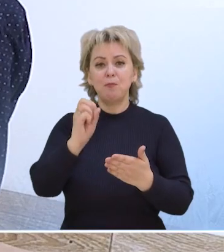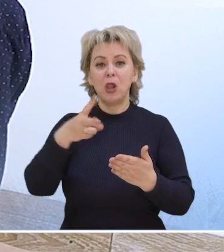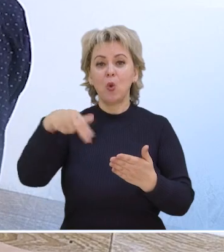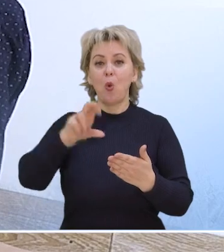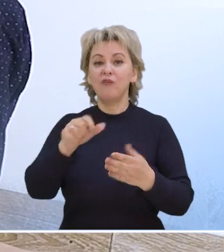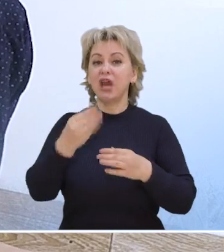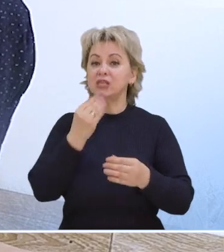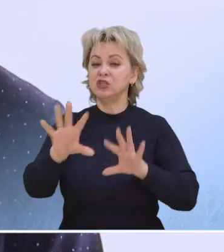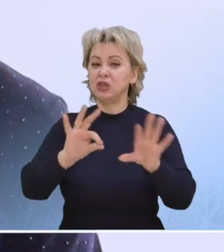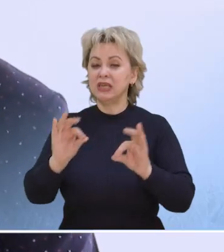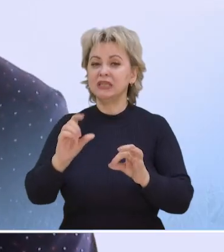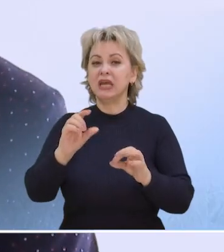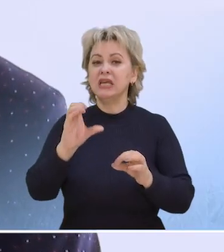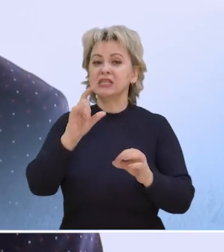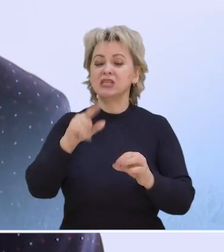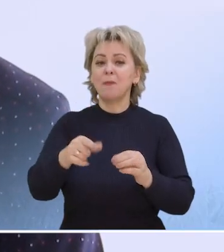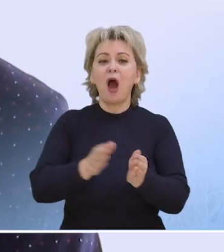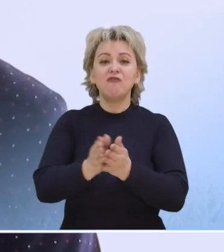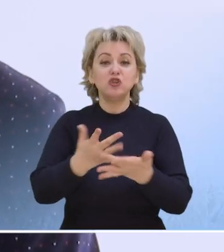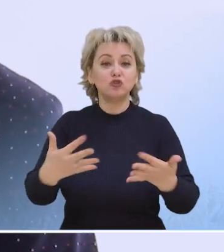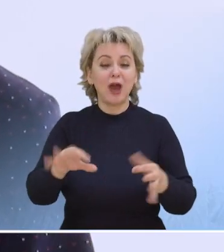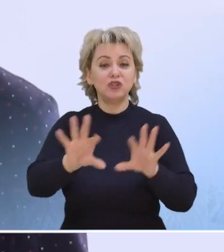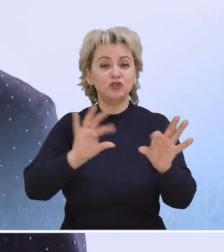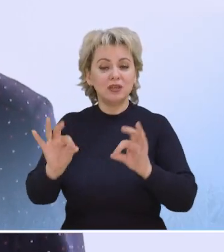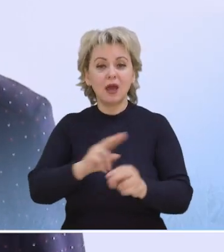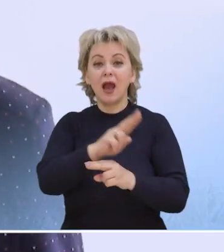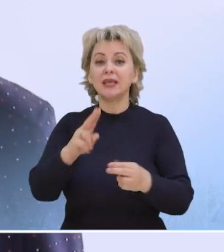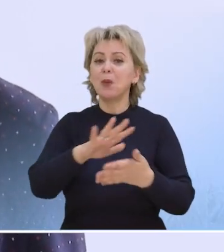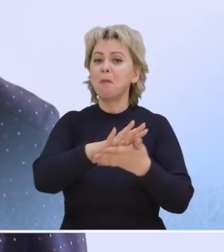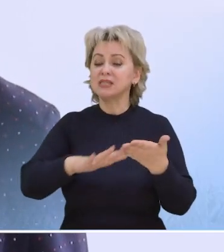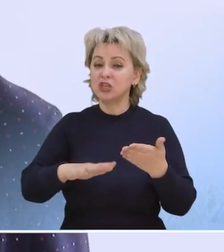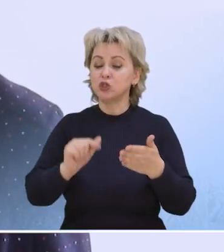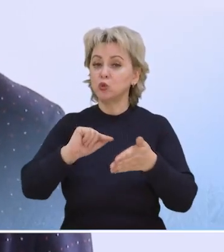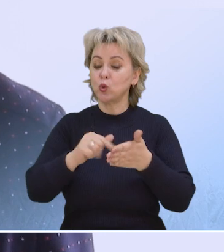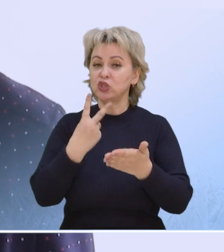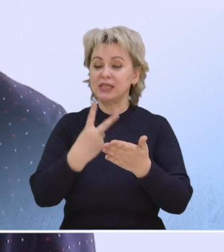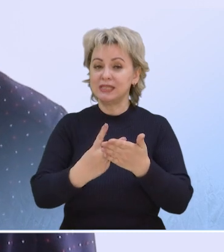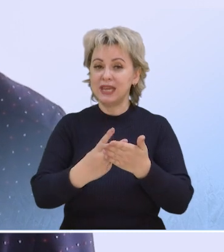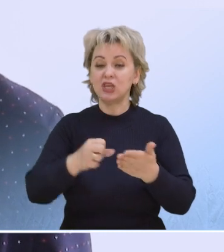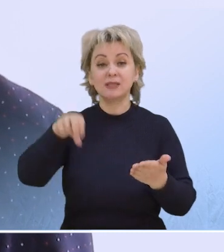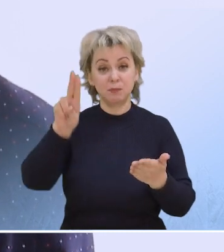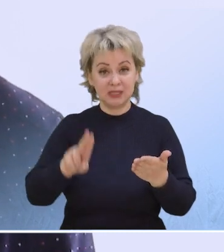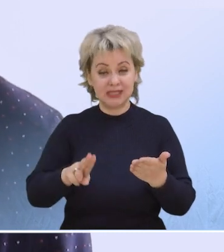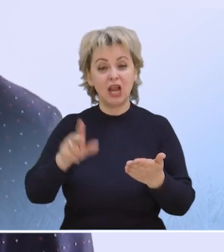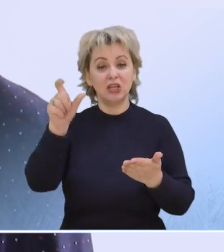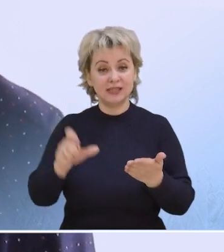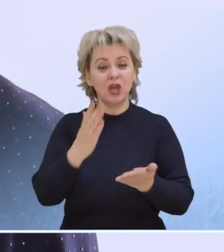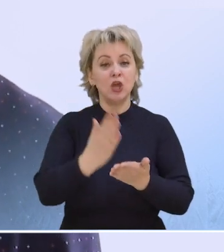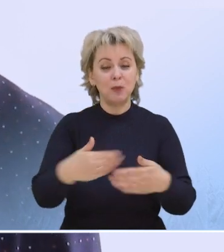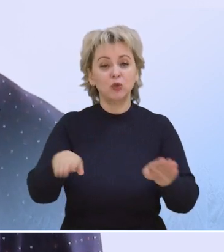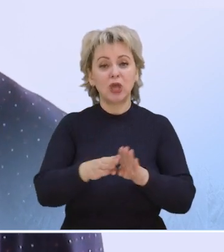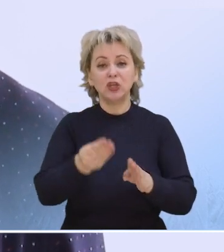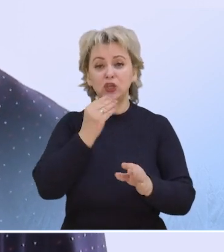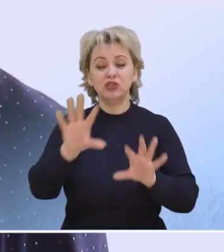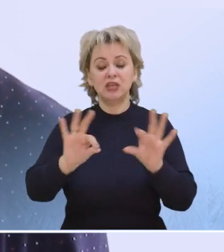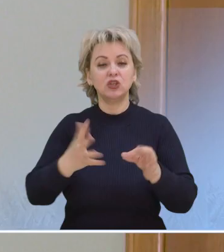белковая диета, есть там сыроедение, овощная диета. Какие последствия с точки зрения гастроэнтеролога имеют такие